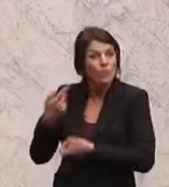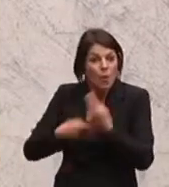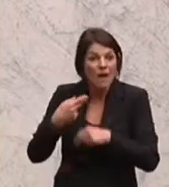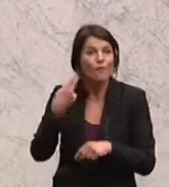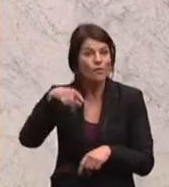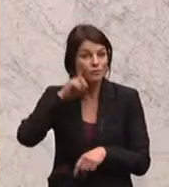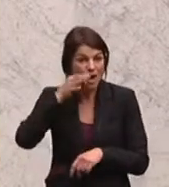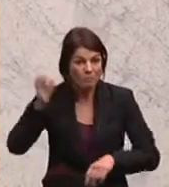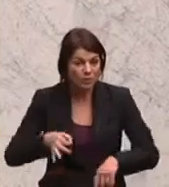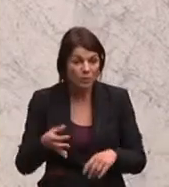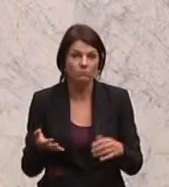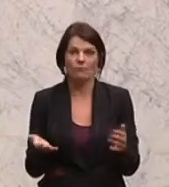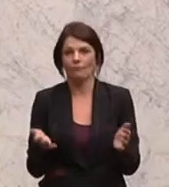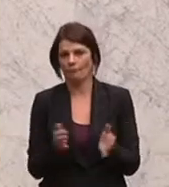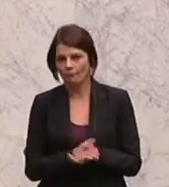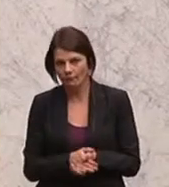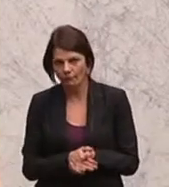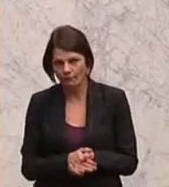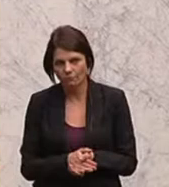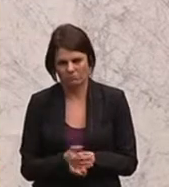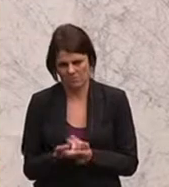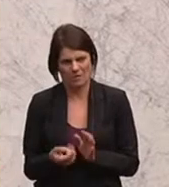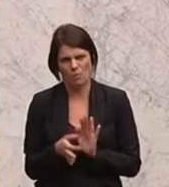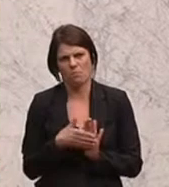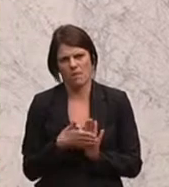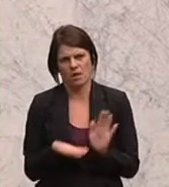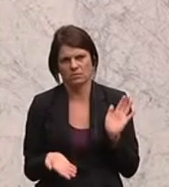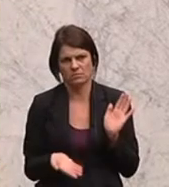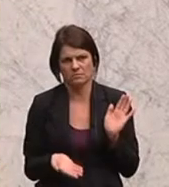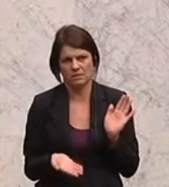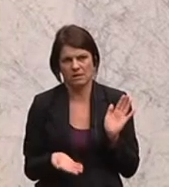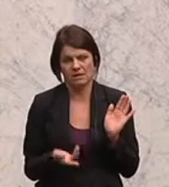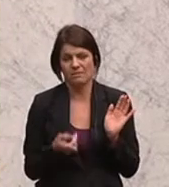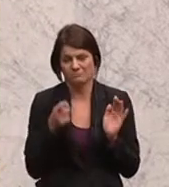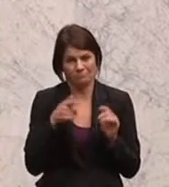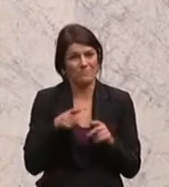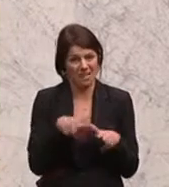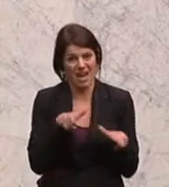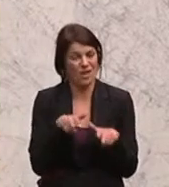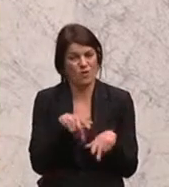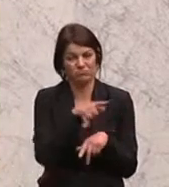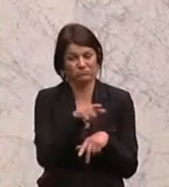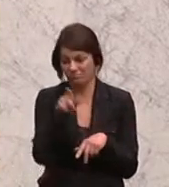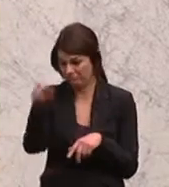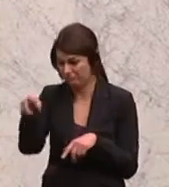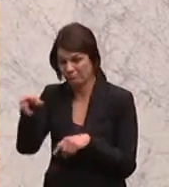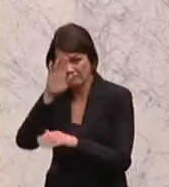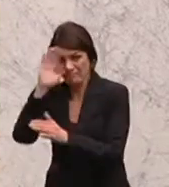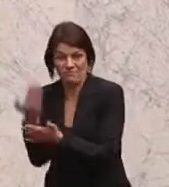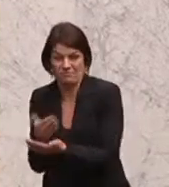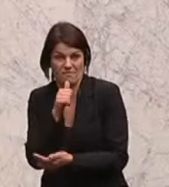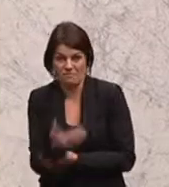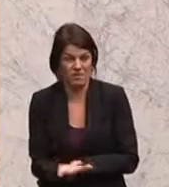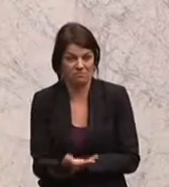ja, dann erzeugt das ja im Grunde nur das Misstrauen der Regierung und der eigenen